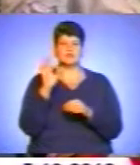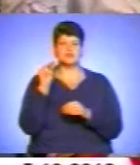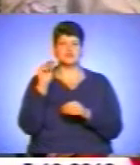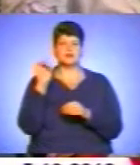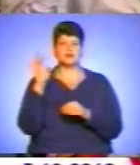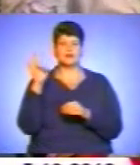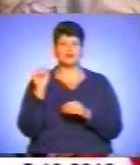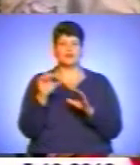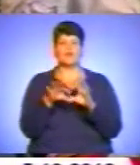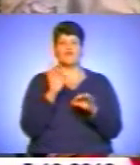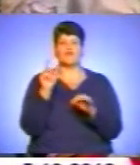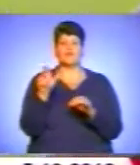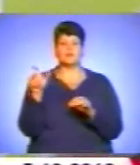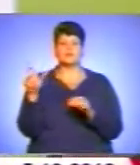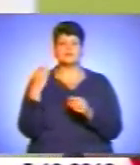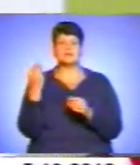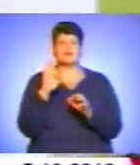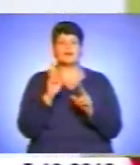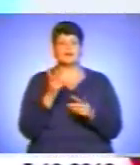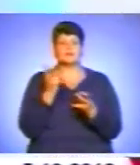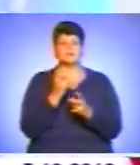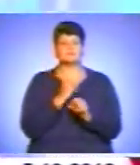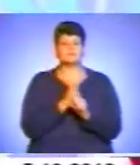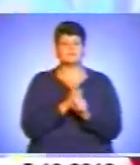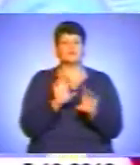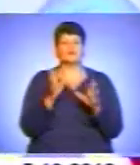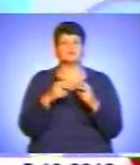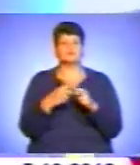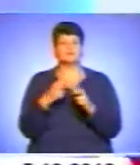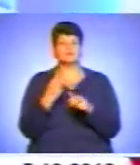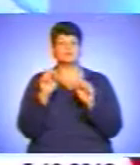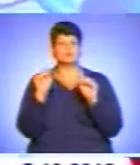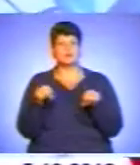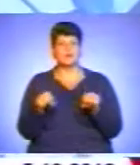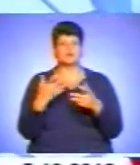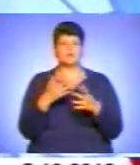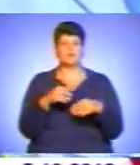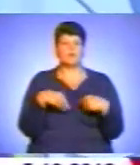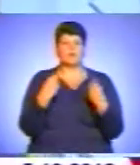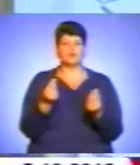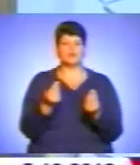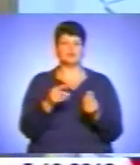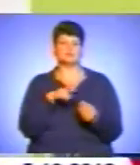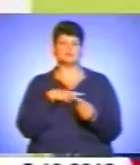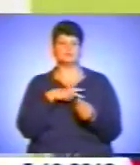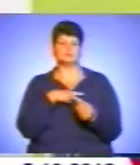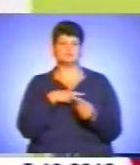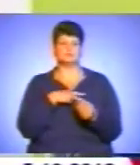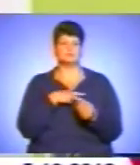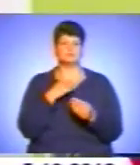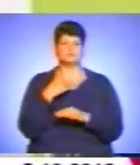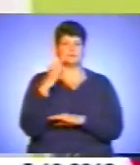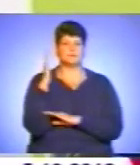Виборці цікавилися, як вони мають діяти у разі порушення їхніх прав, якщо їм пропонують винагороду за голос. Виборців